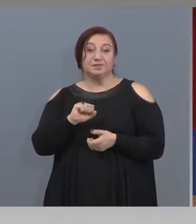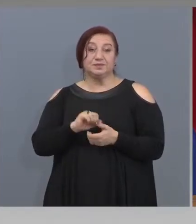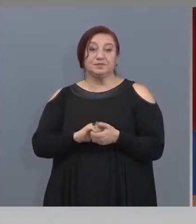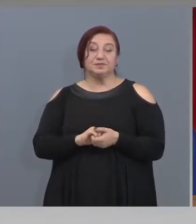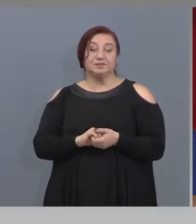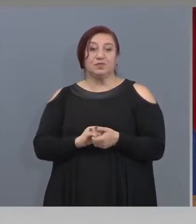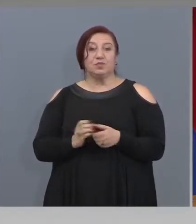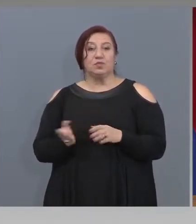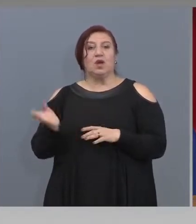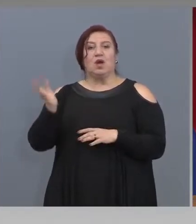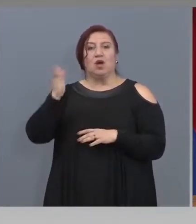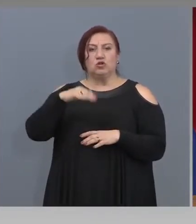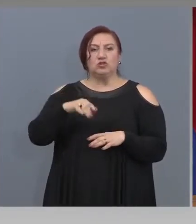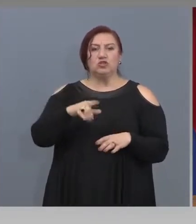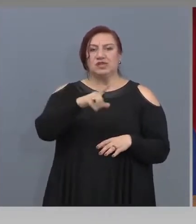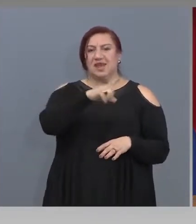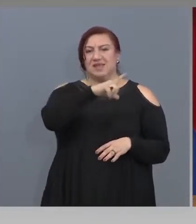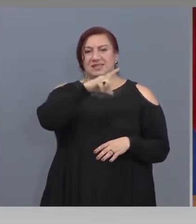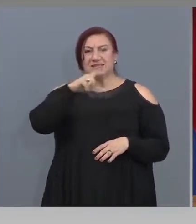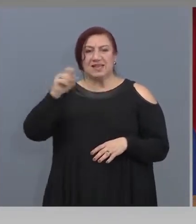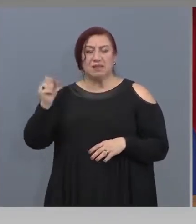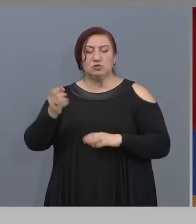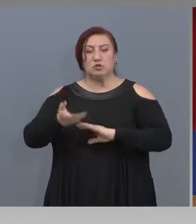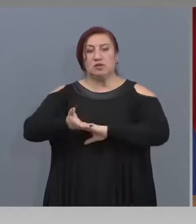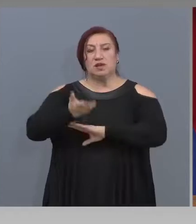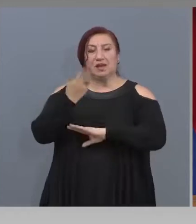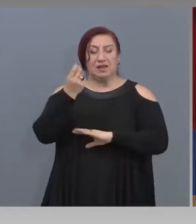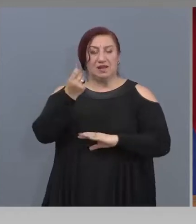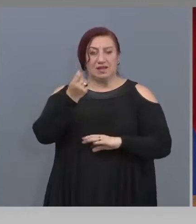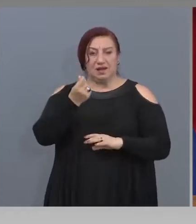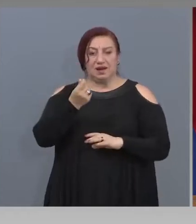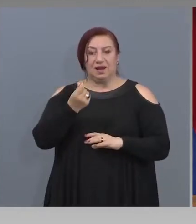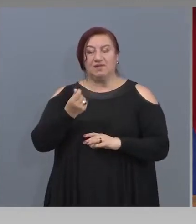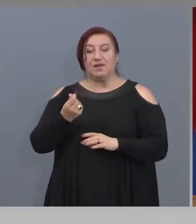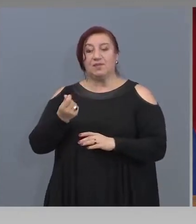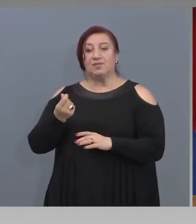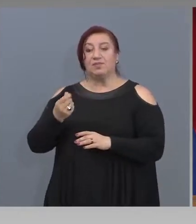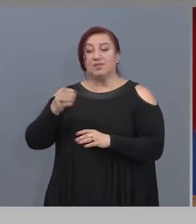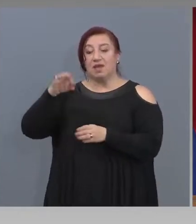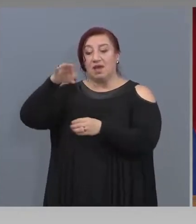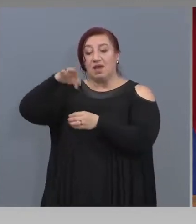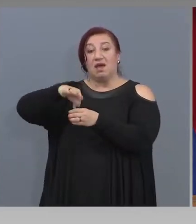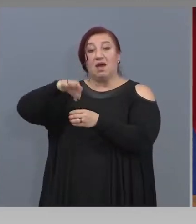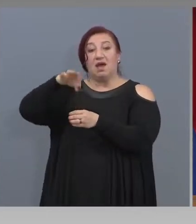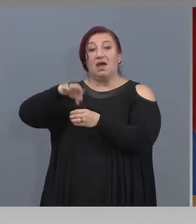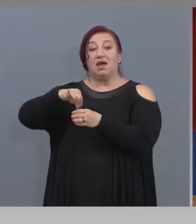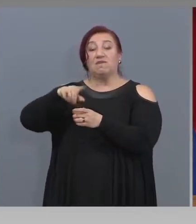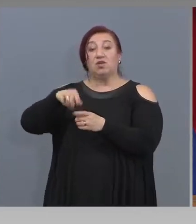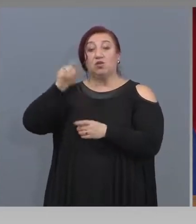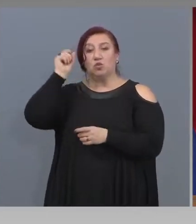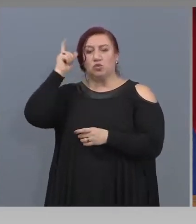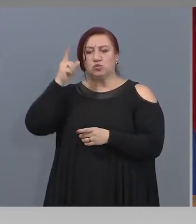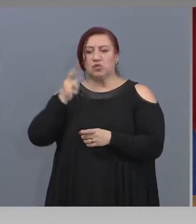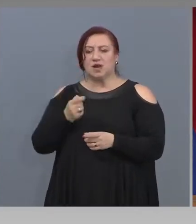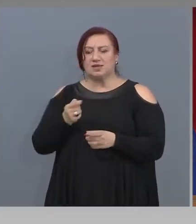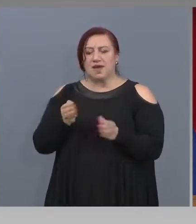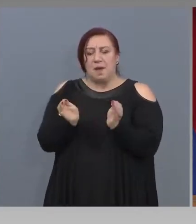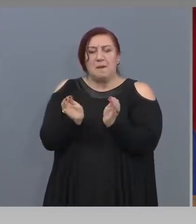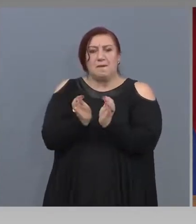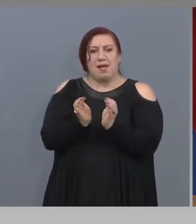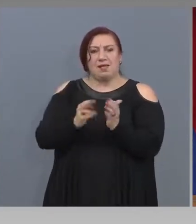още 700 хиляди лева във Фонд Култура за малки проекти, малки грантове,